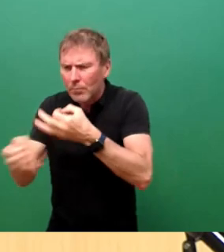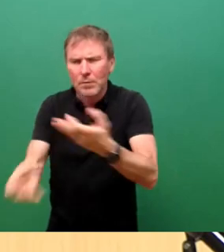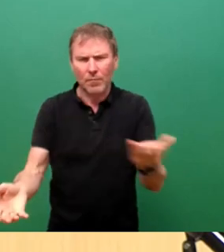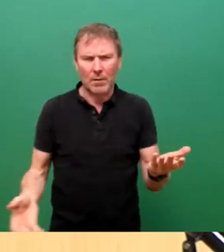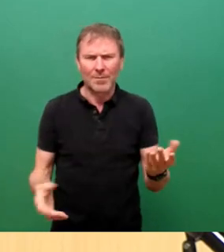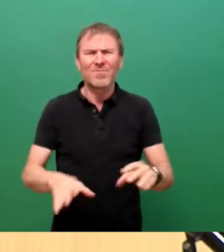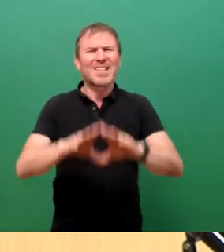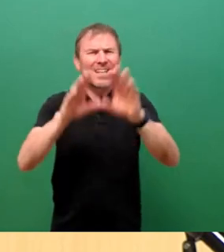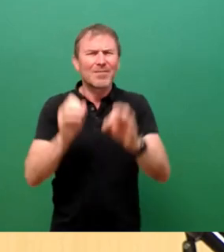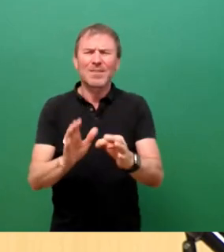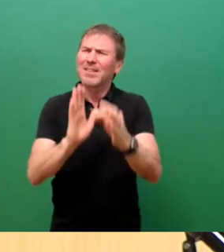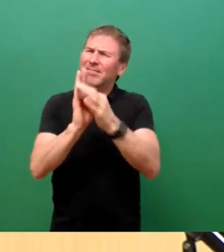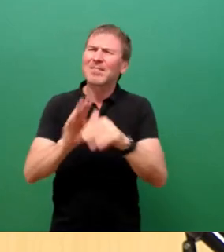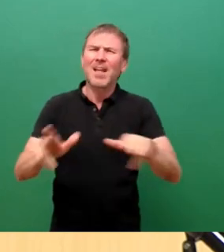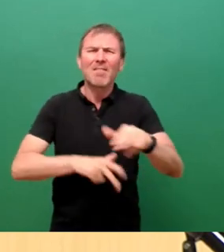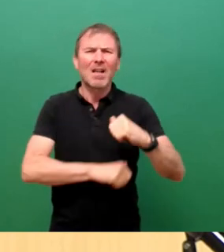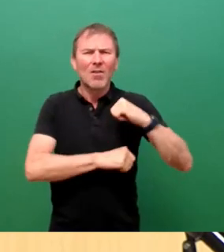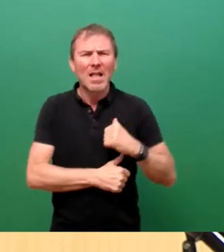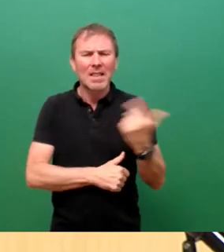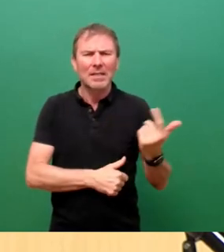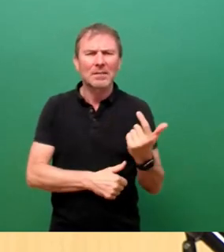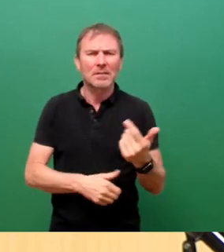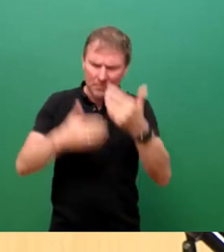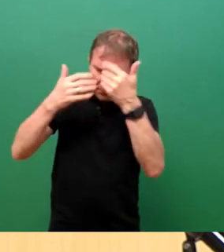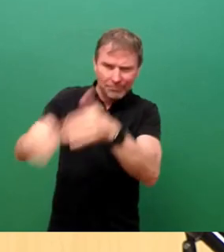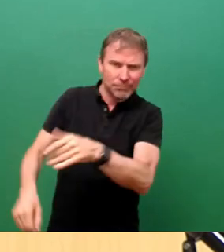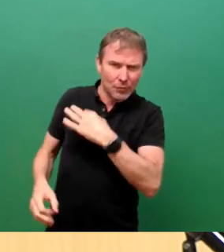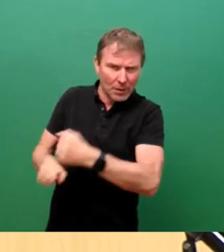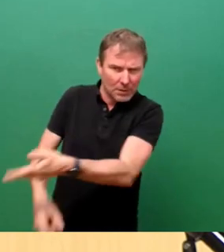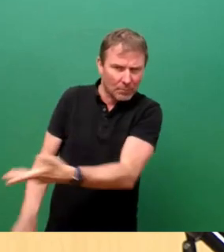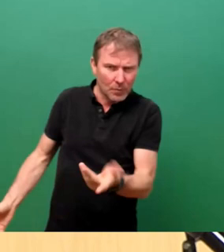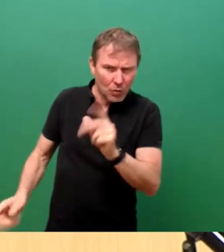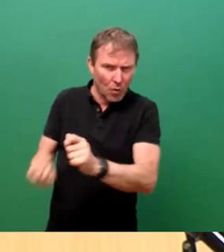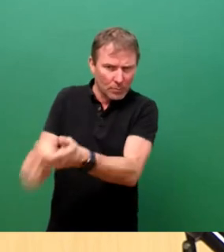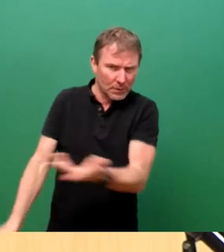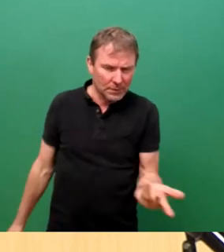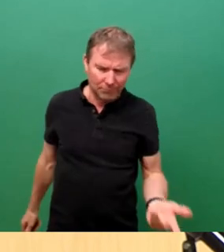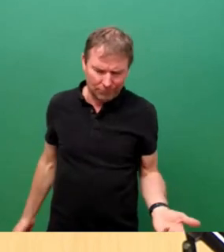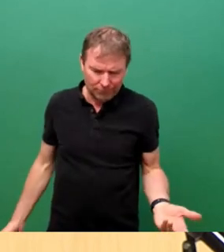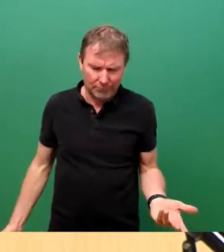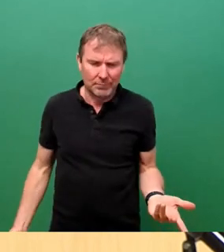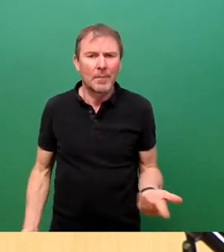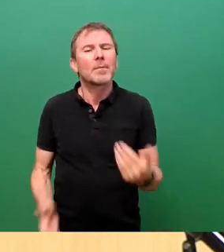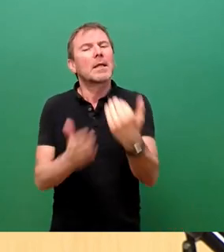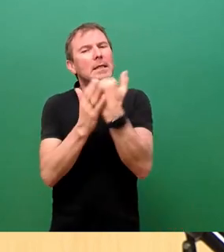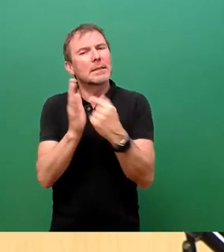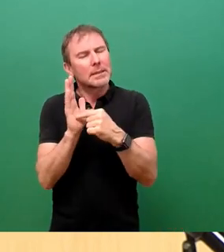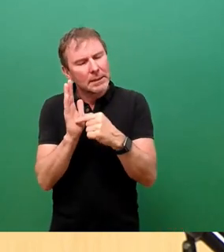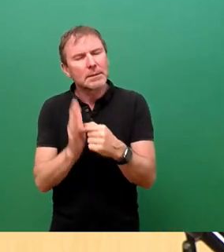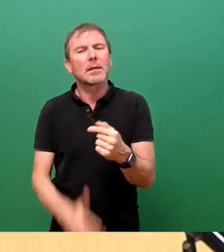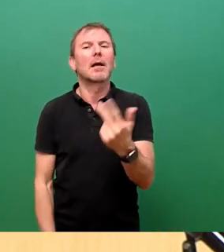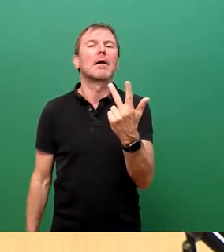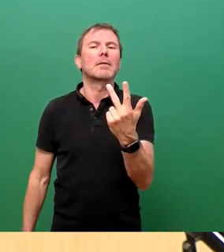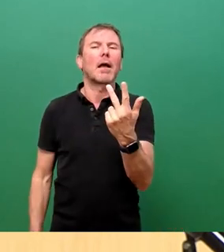faktische Verwaltungslast der Umsetzung abgewälzt wird. Es gibt durch das Gesetz drei Verlierer und nur